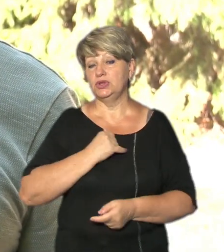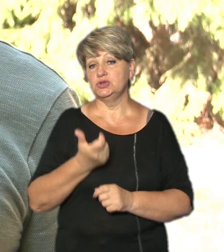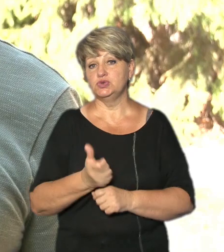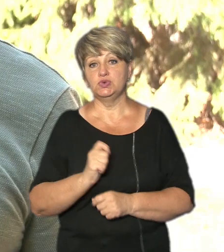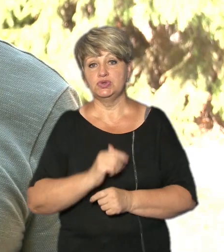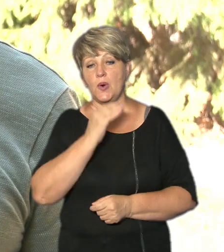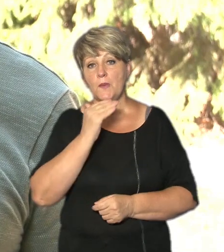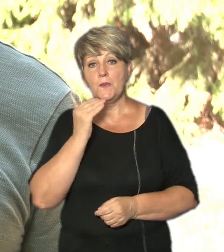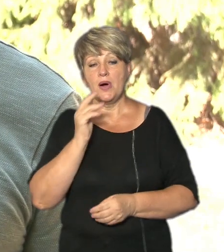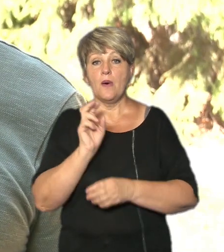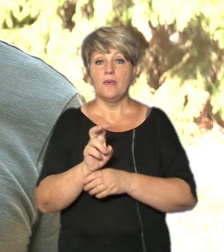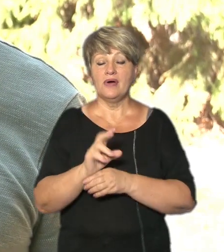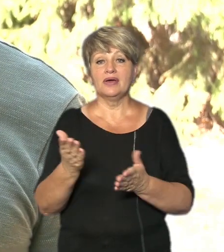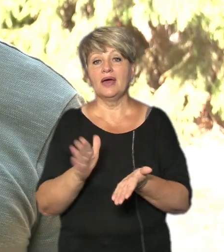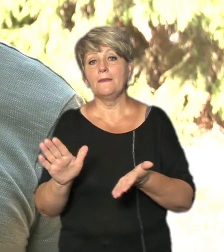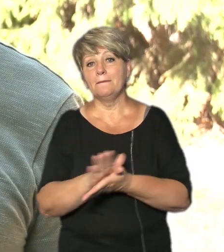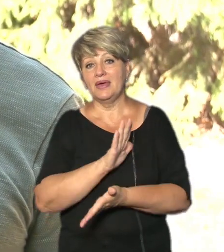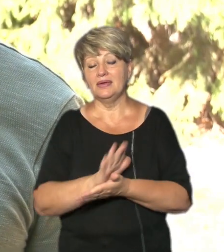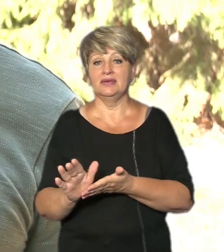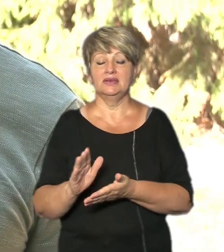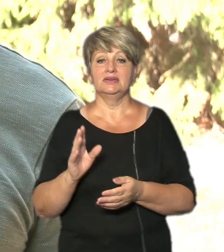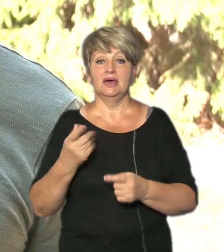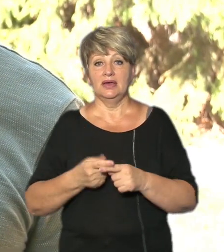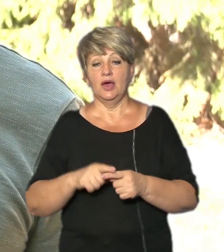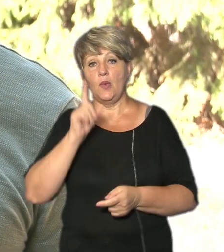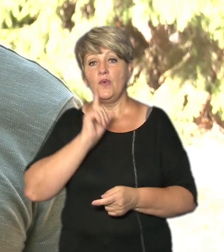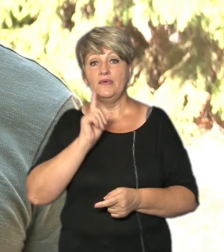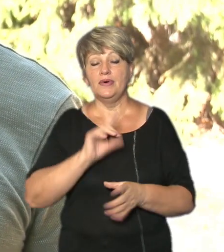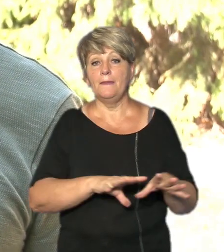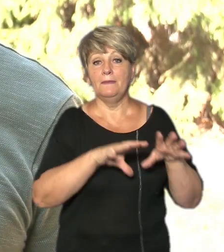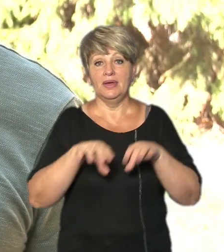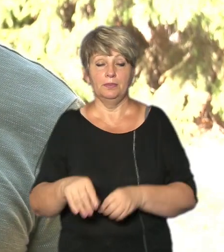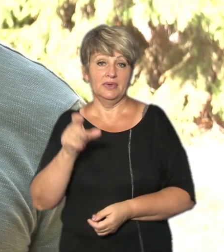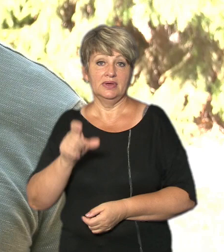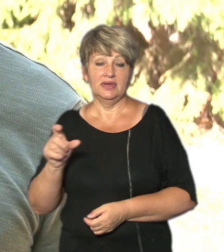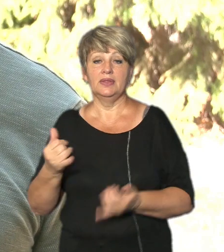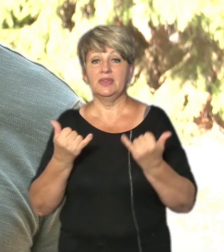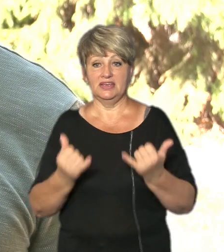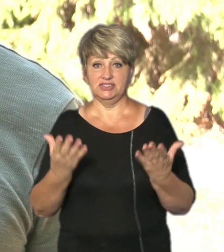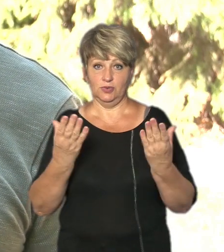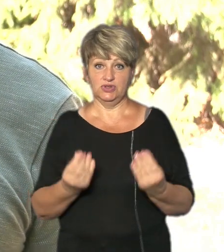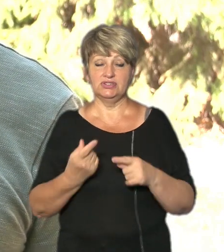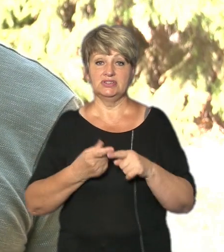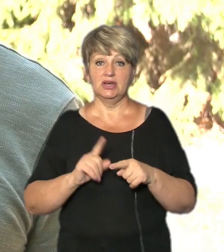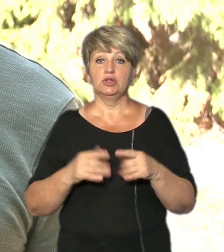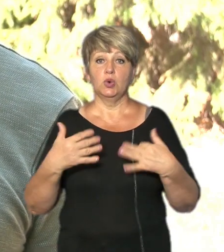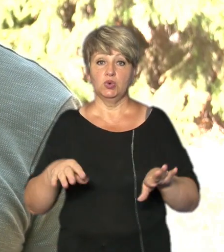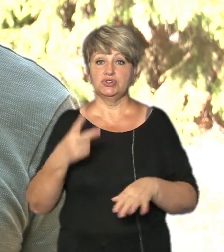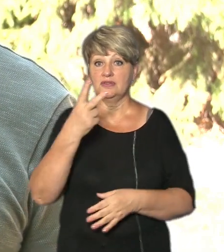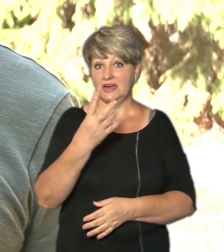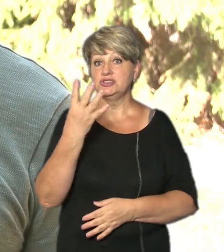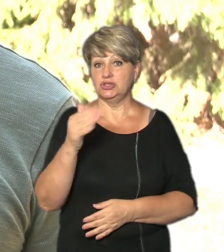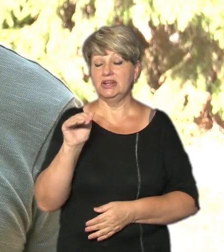багато відвідчів, які безкоштовно дають зоопарк Це у нас тимчасове переміщення особи І на сьогоднішній це вже приблизно 24